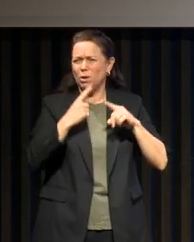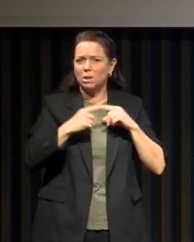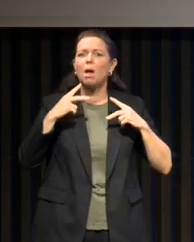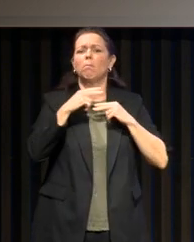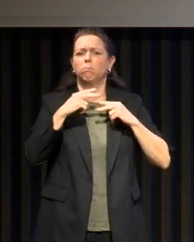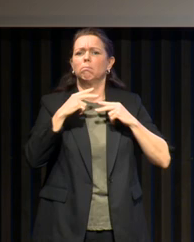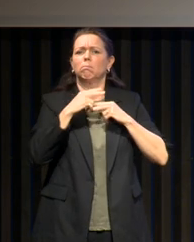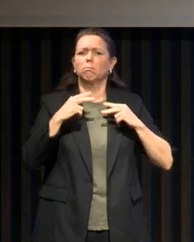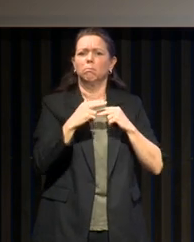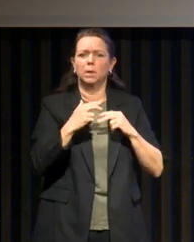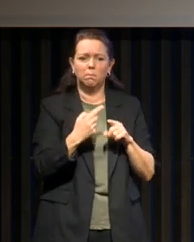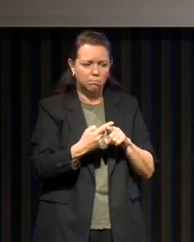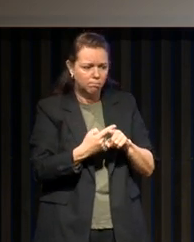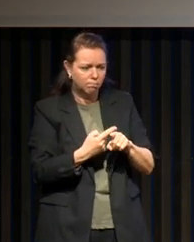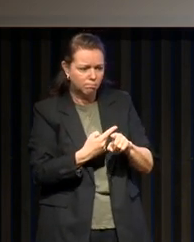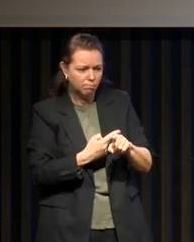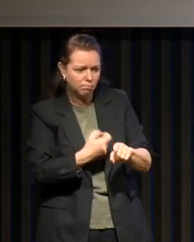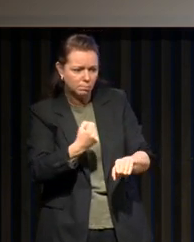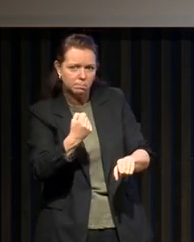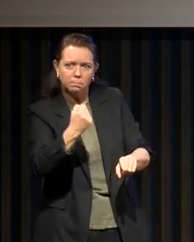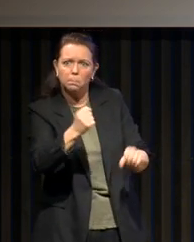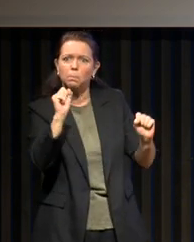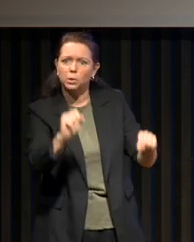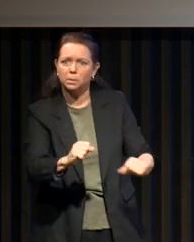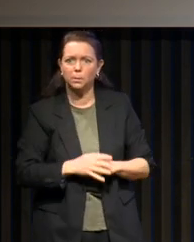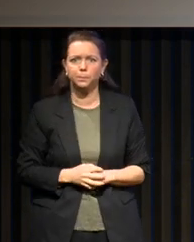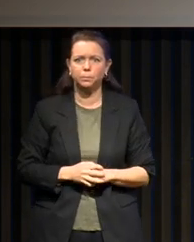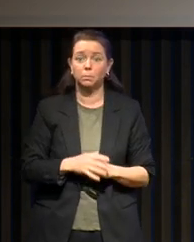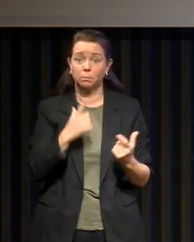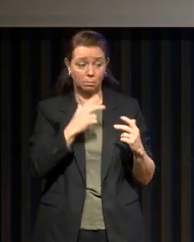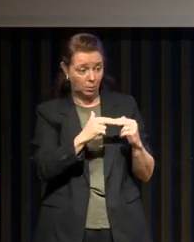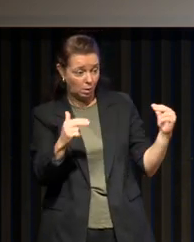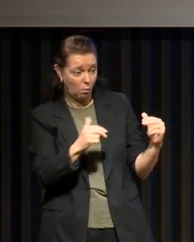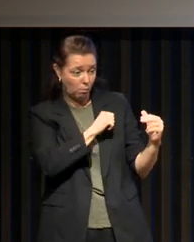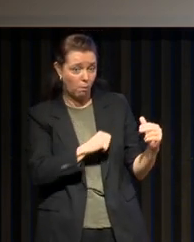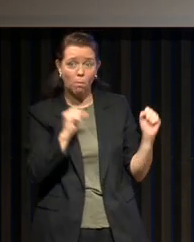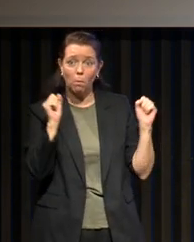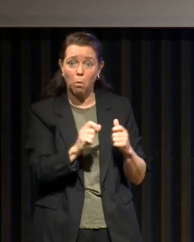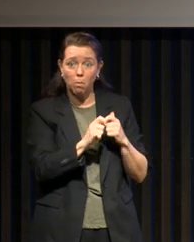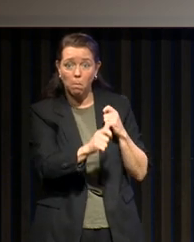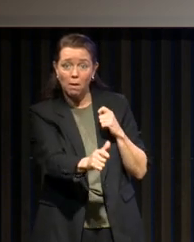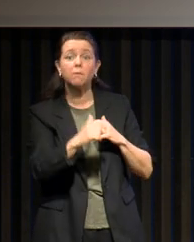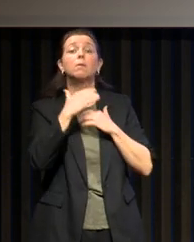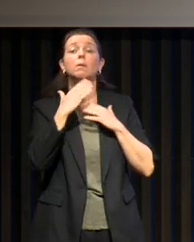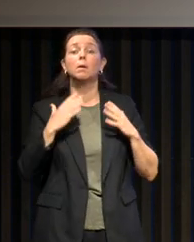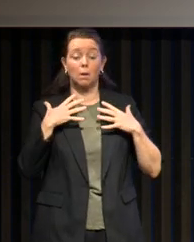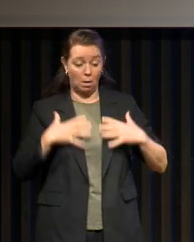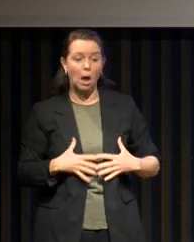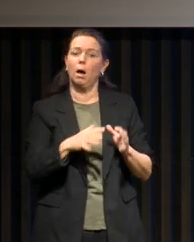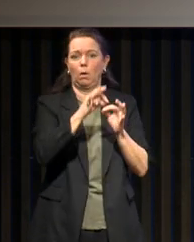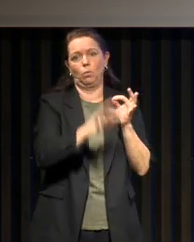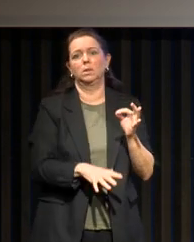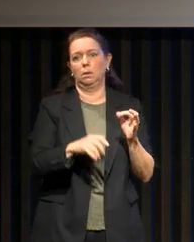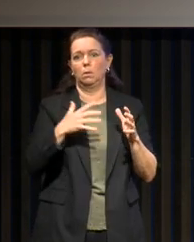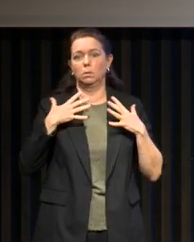'obstruction se fait de plus en plus importante. Elles correspondent à un degré plus sévère d'obstruction des voies respiratoires qui peuvent entraîner des conséquences sur